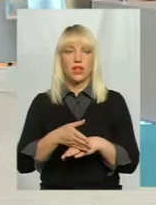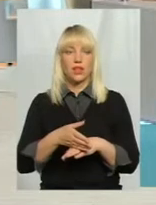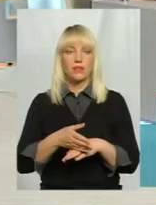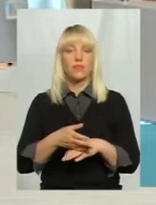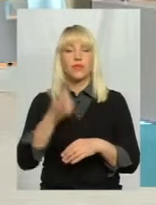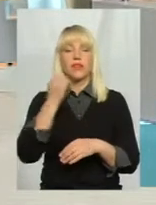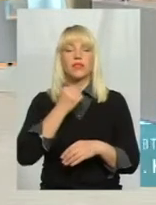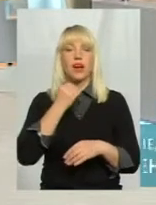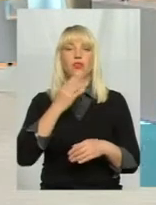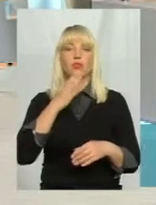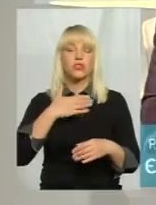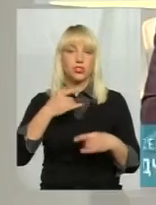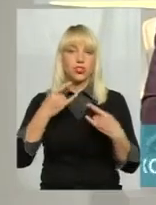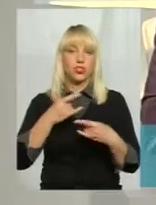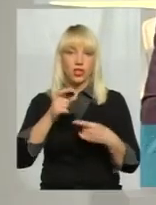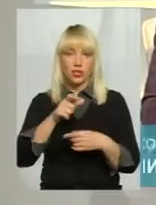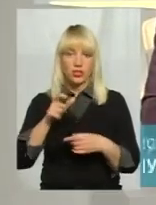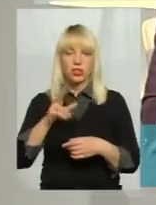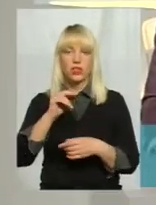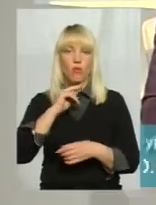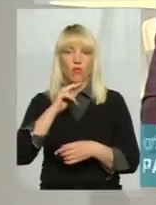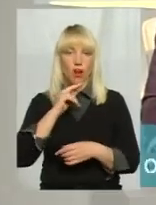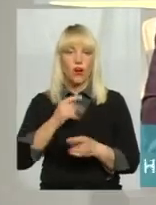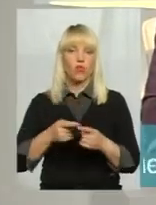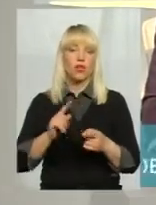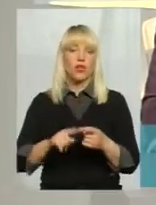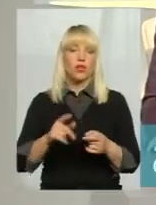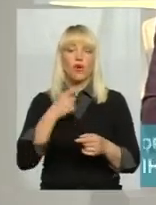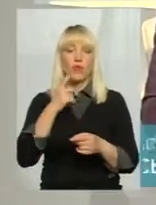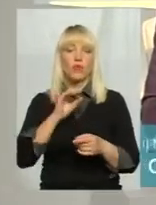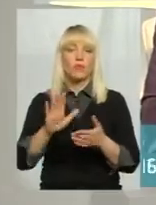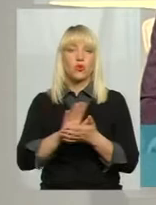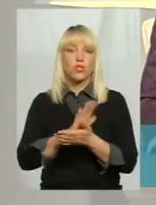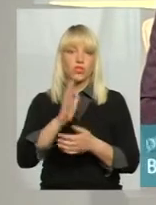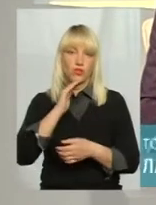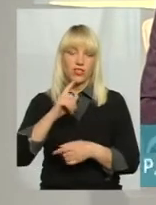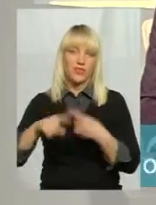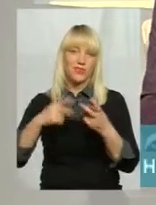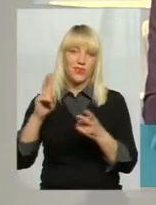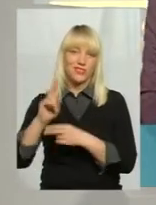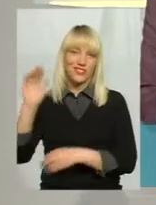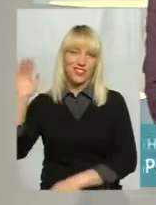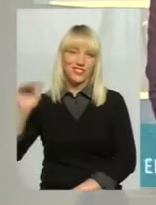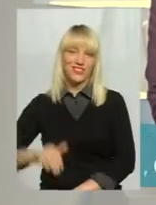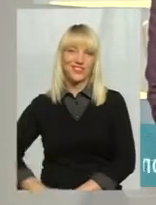Дякую вам, шановні глядачі, за увагу. Ми сьогодні говорили про знезараження води. Побачимось уже завтра.